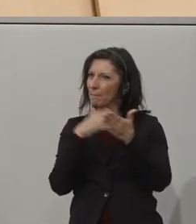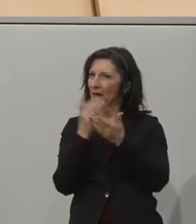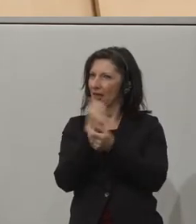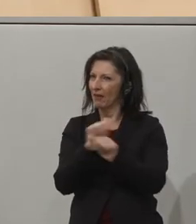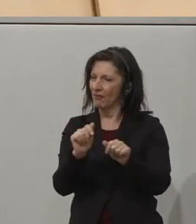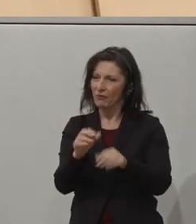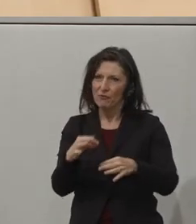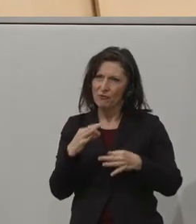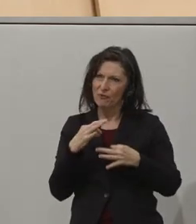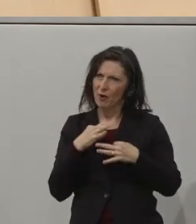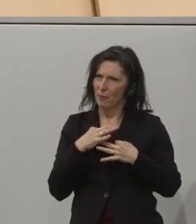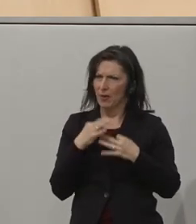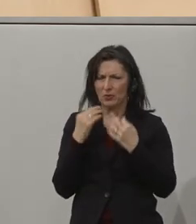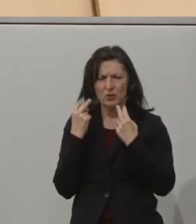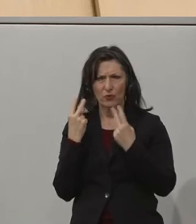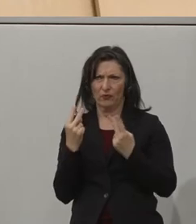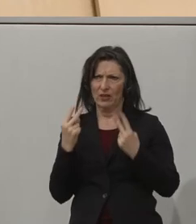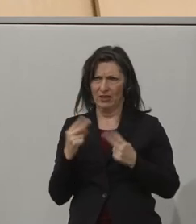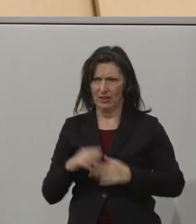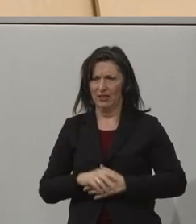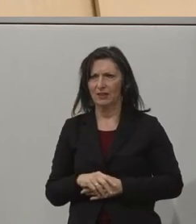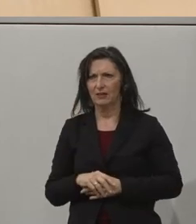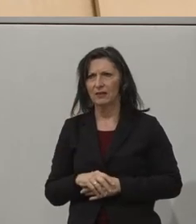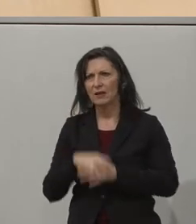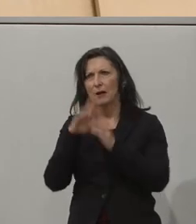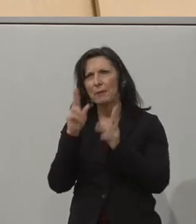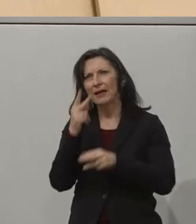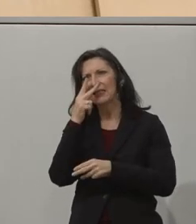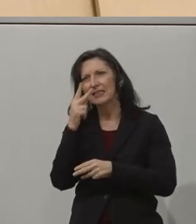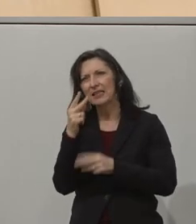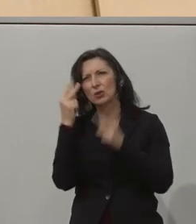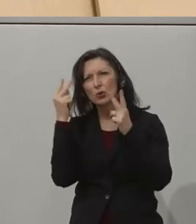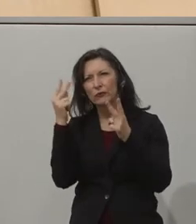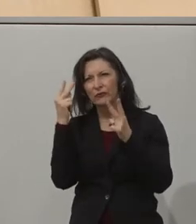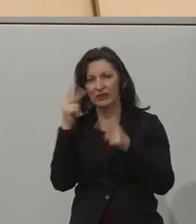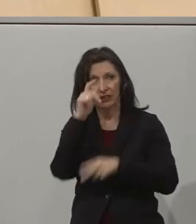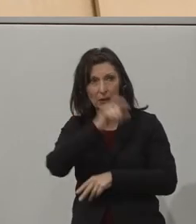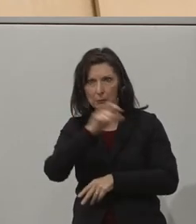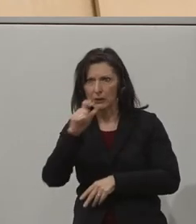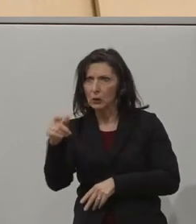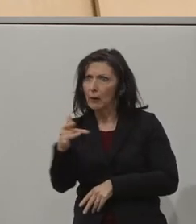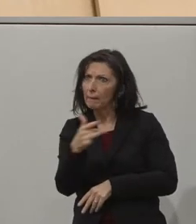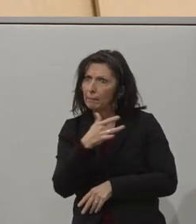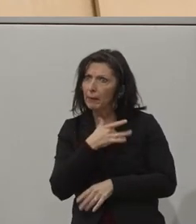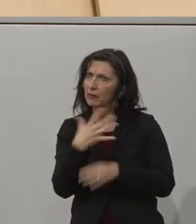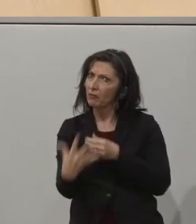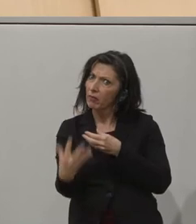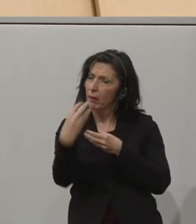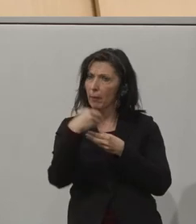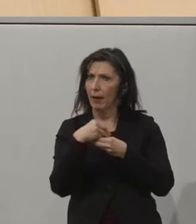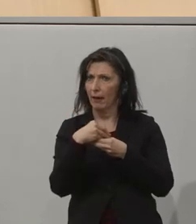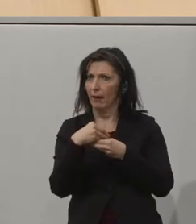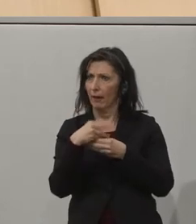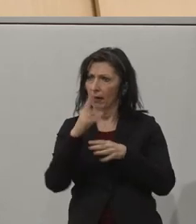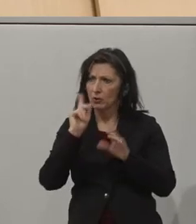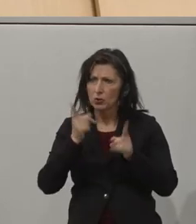besonderes Anliegen und man sieht, wie wichtig es ist, dass Betroffene eingebunden werden in die